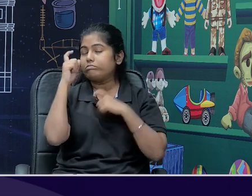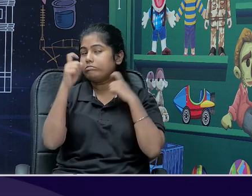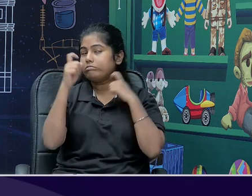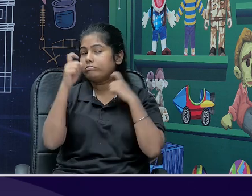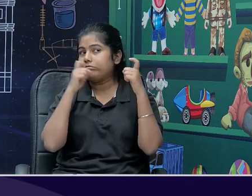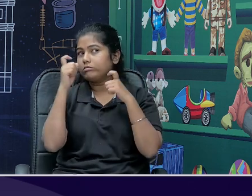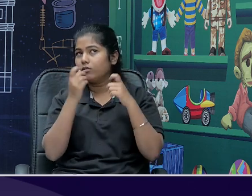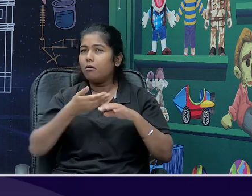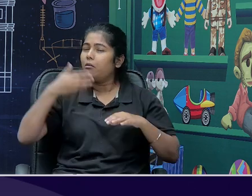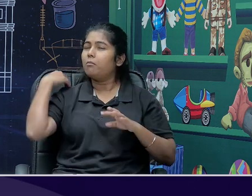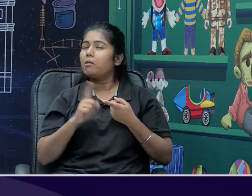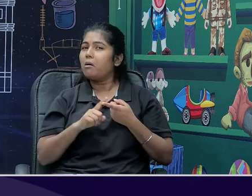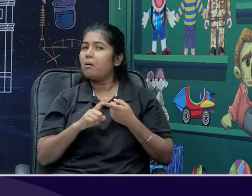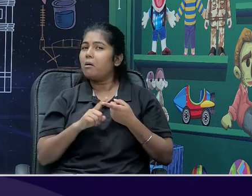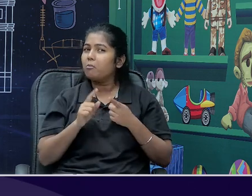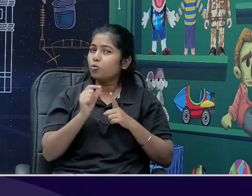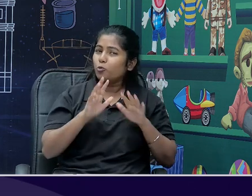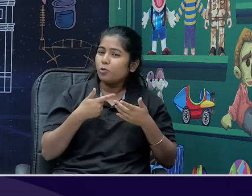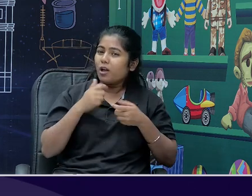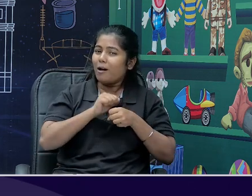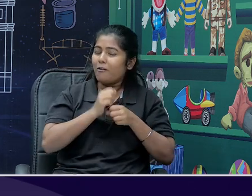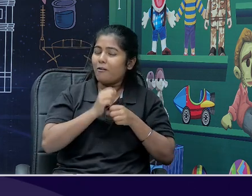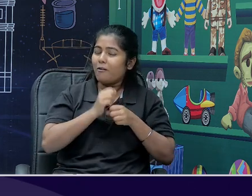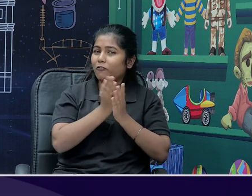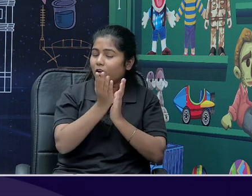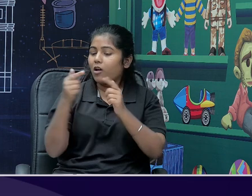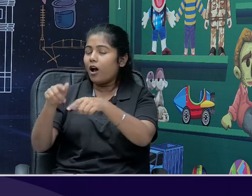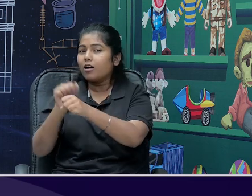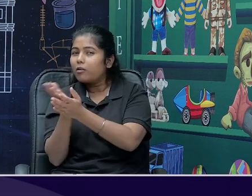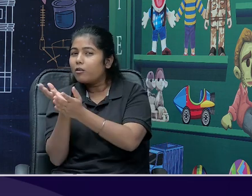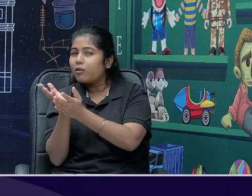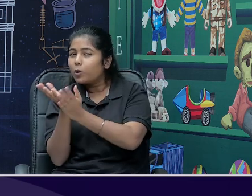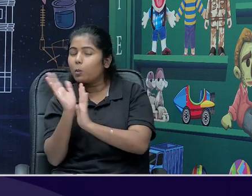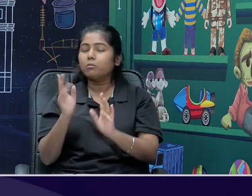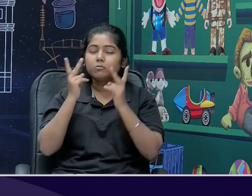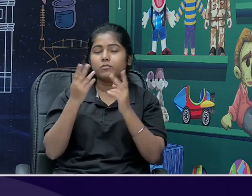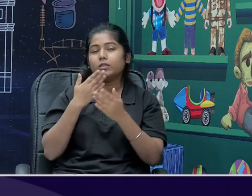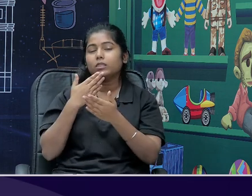होगा कि तब कैसे काम करता था क्या functionalities थी और आज क्या है thank you very much for this wonderful presentation